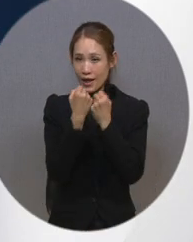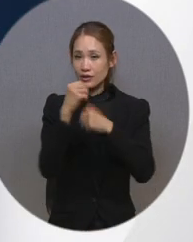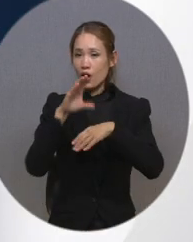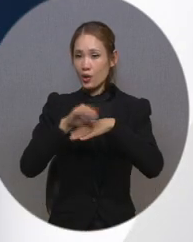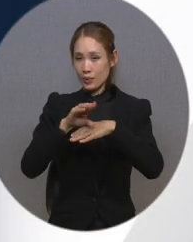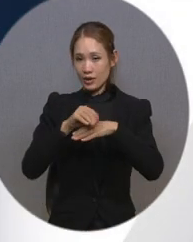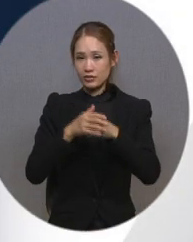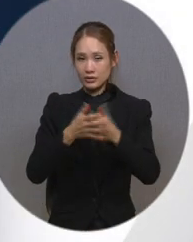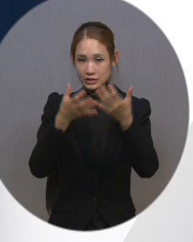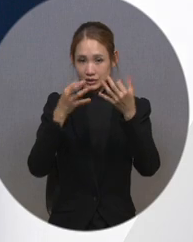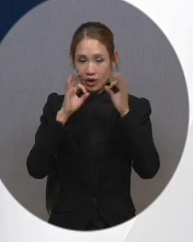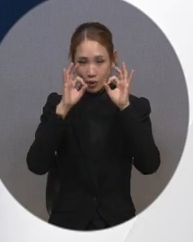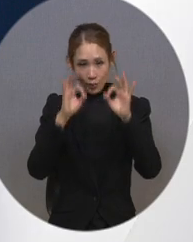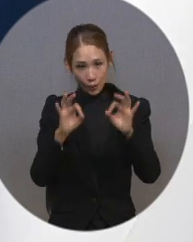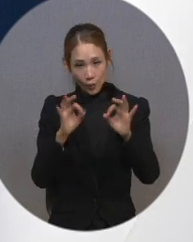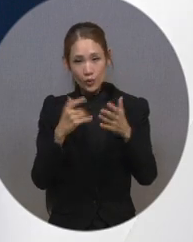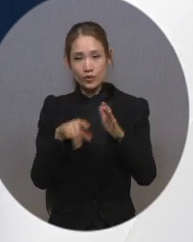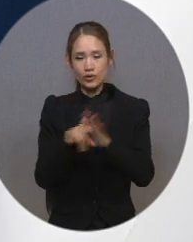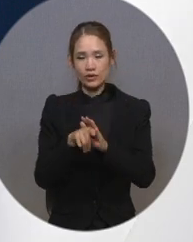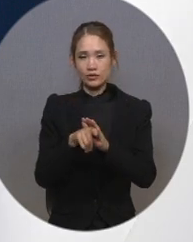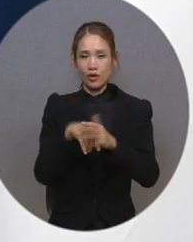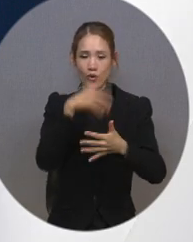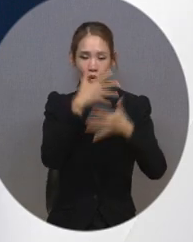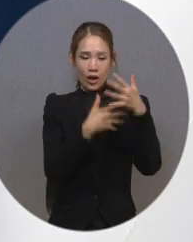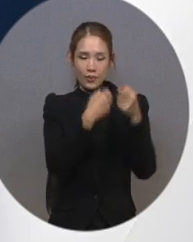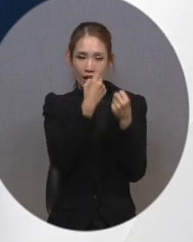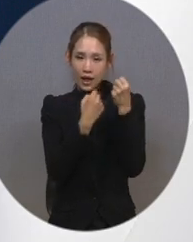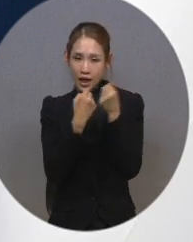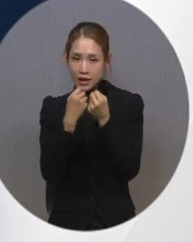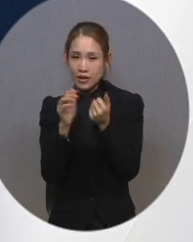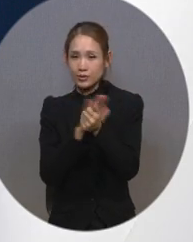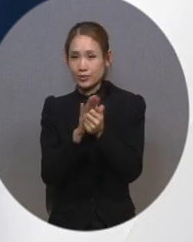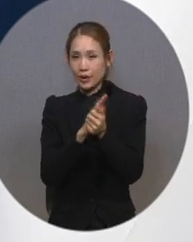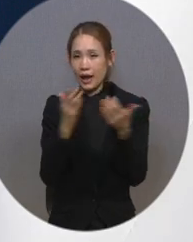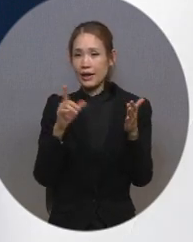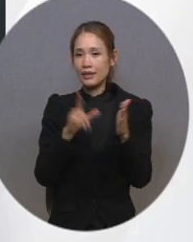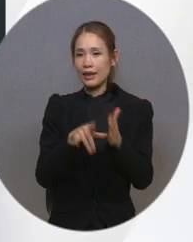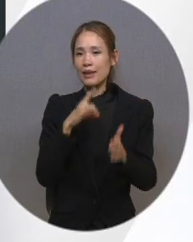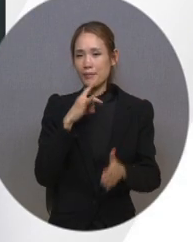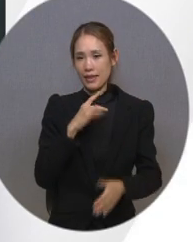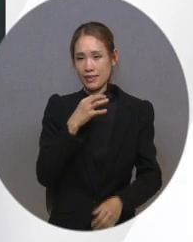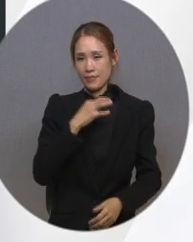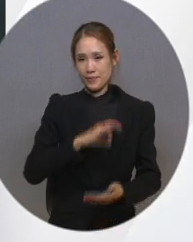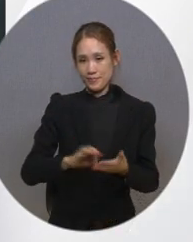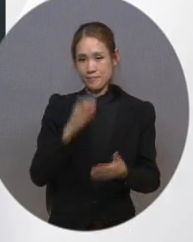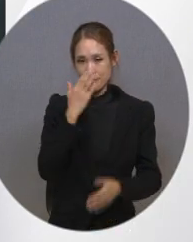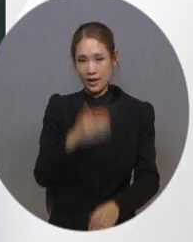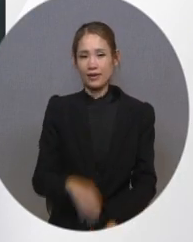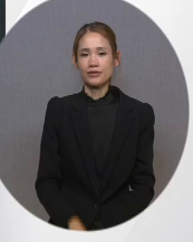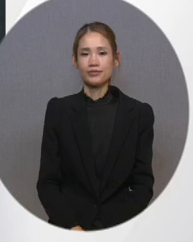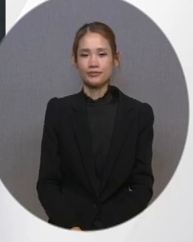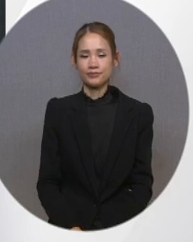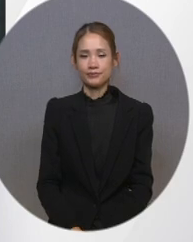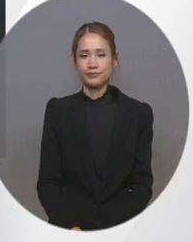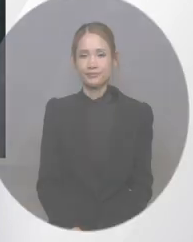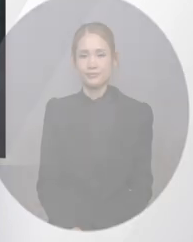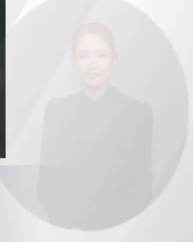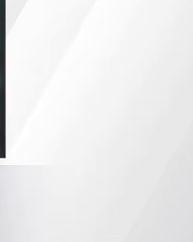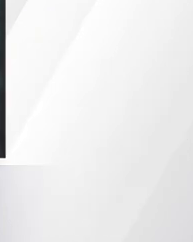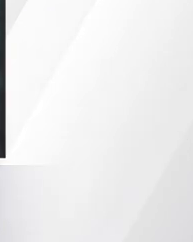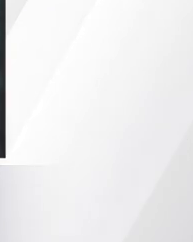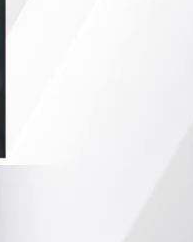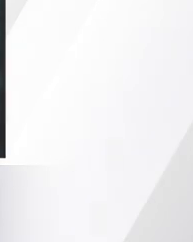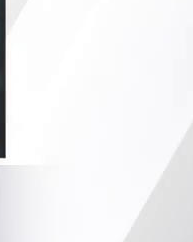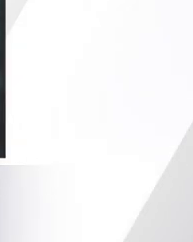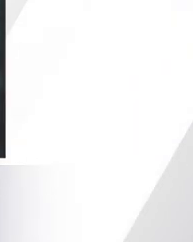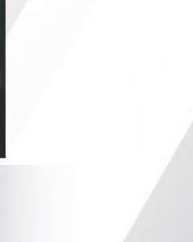시청하는 방송이 화면 해설을 제공할 때만 이용할 수 있습니다. 아빠가 은선이를 안아 승합차 조수석에